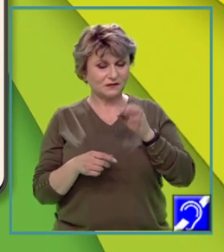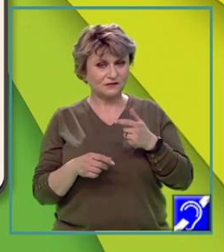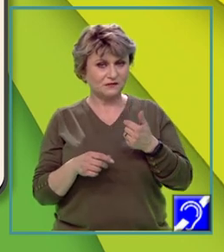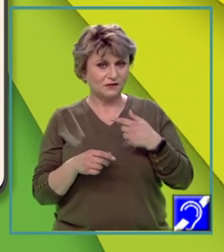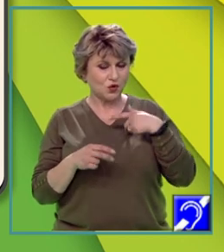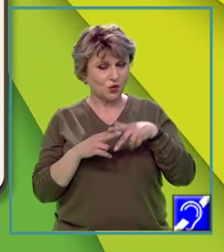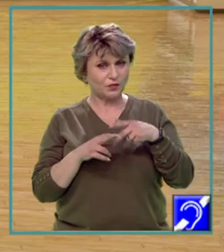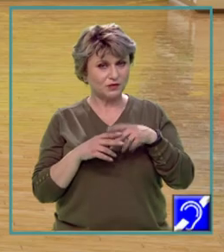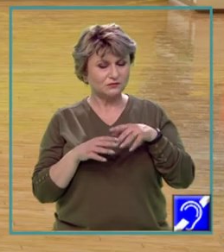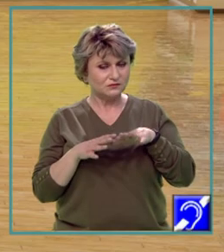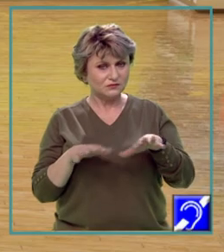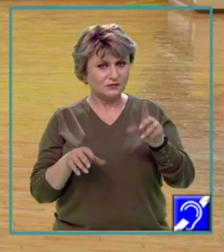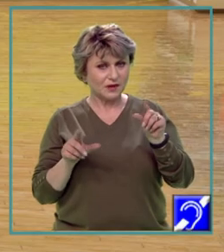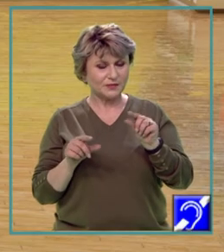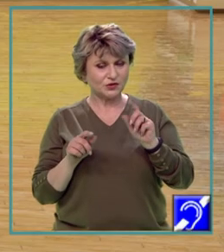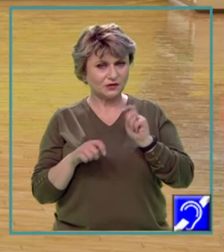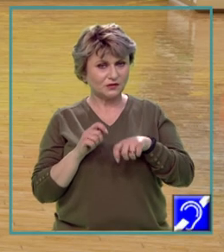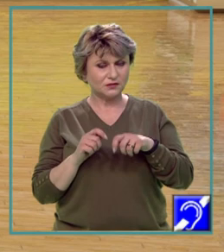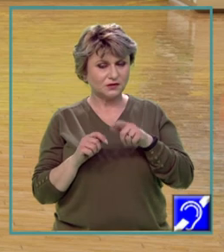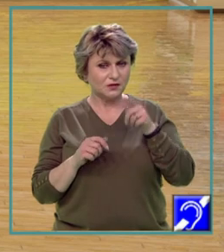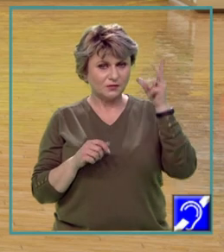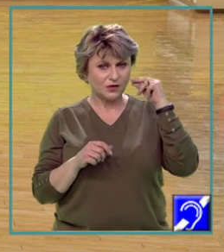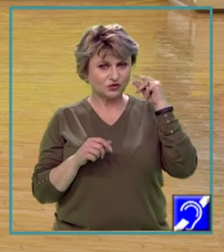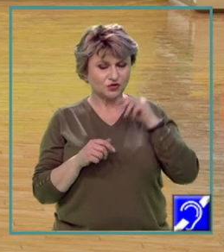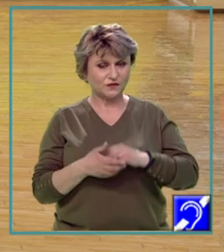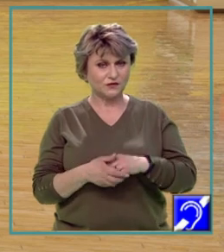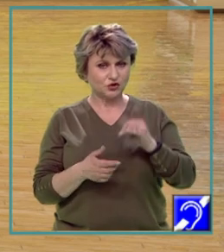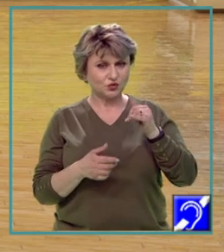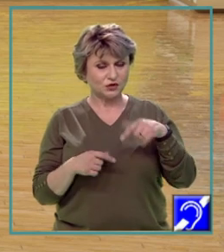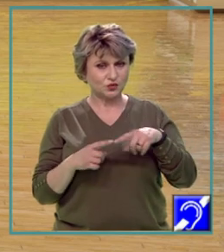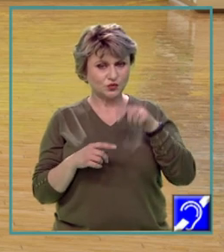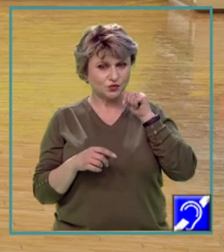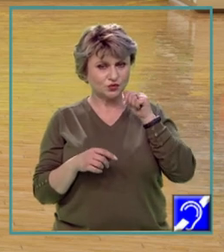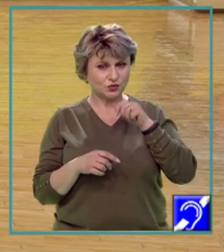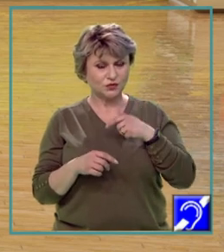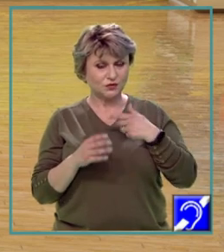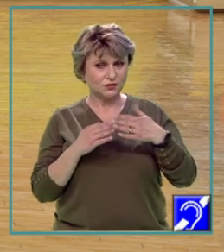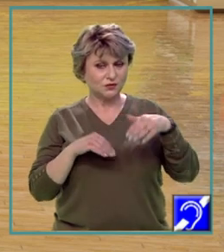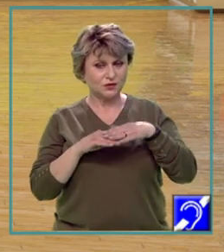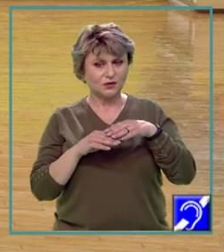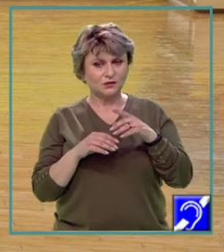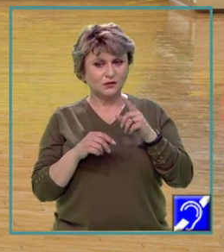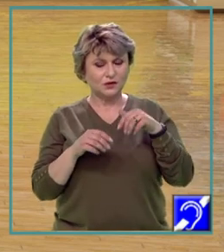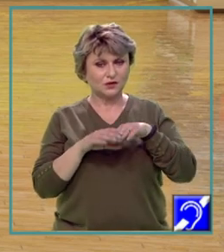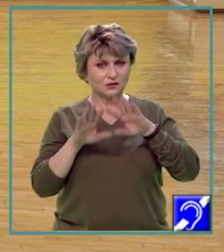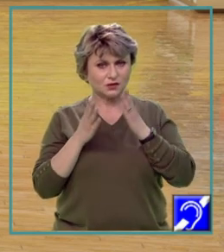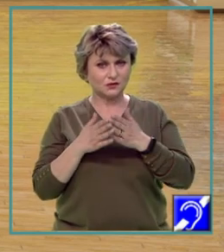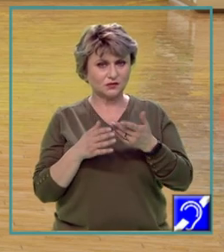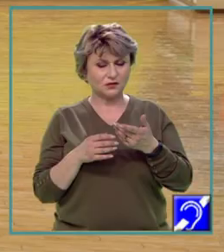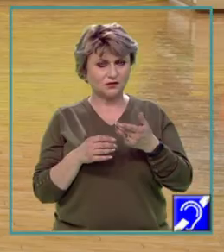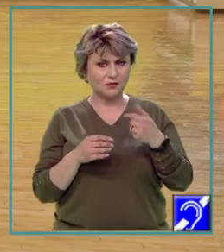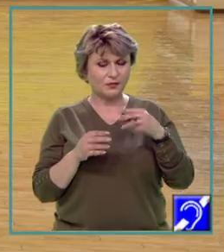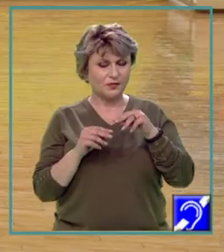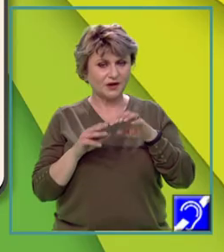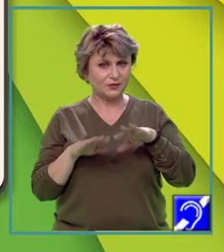ocupă suprafețe mai mici decât în județul Brașov. Județul Giurgiu se suprapune în totalitate unei unități de